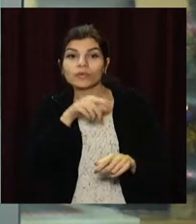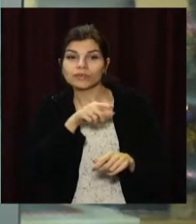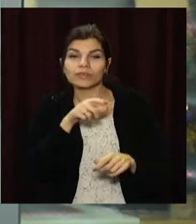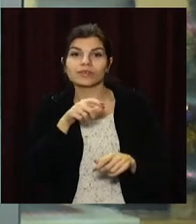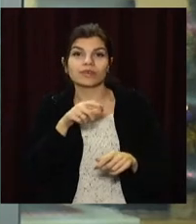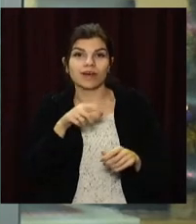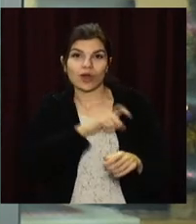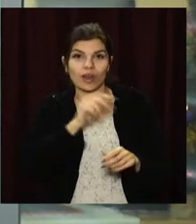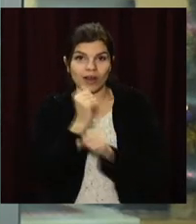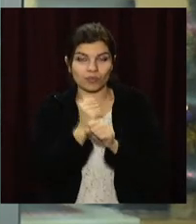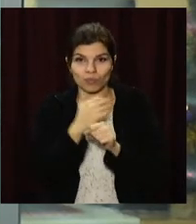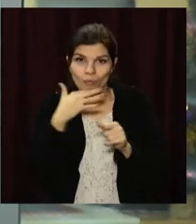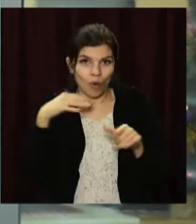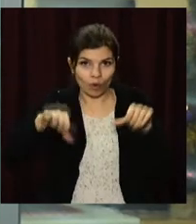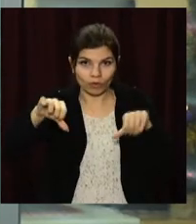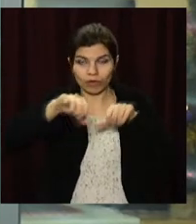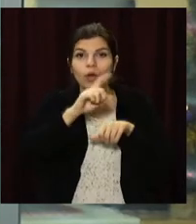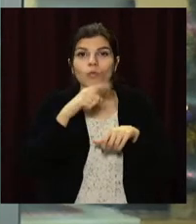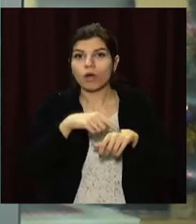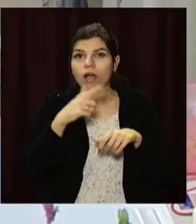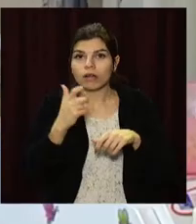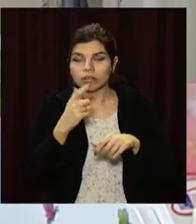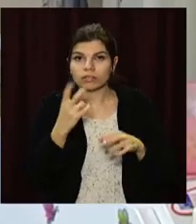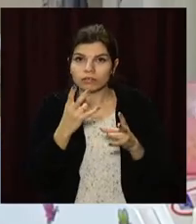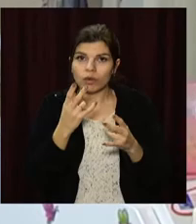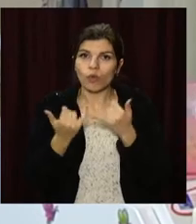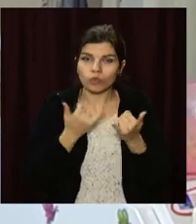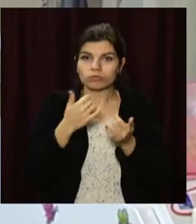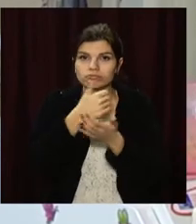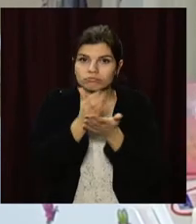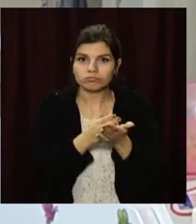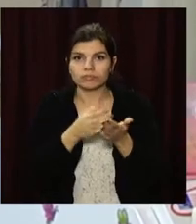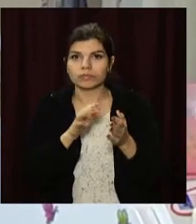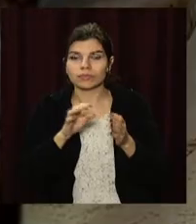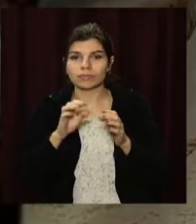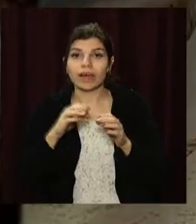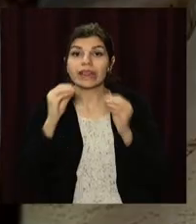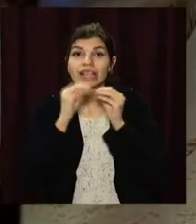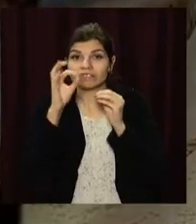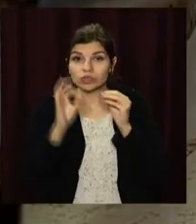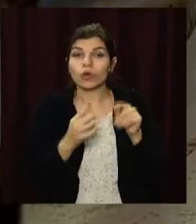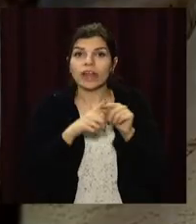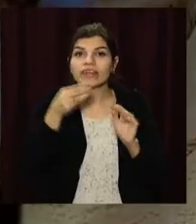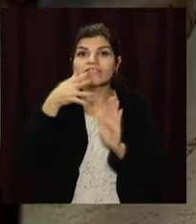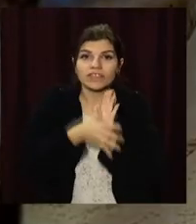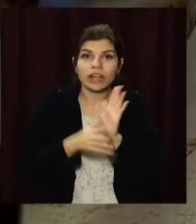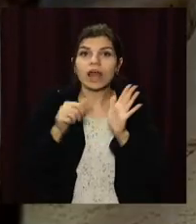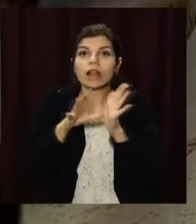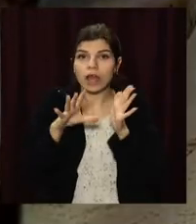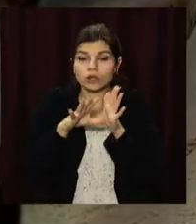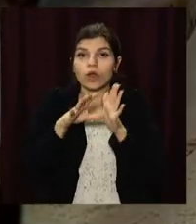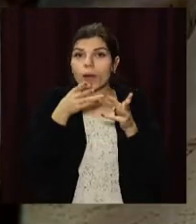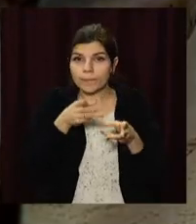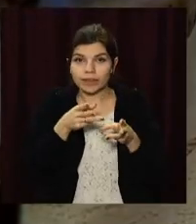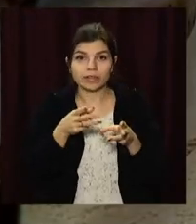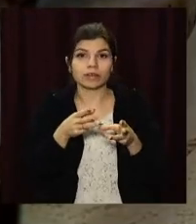газова мережа досить розгалужена і її треба обслуговувати. 10% – це витрати на електрику, пальне